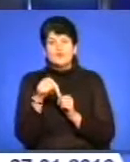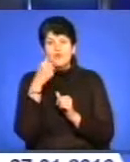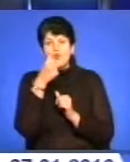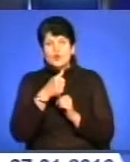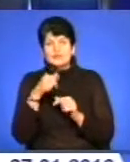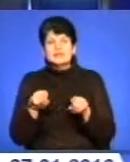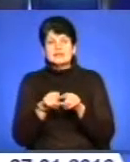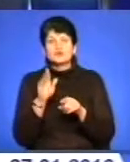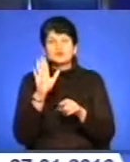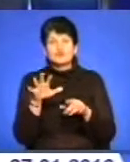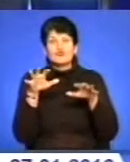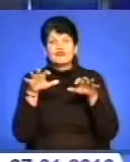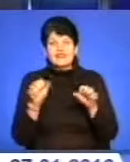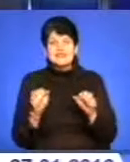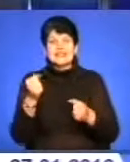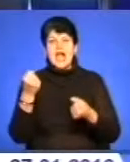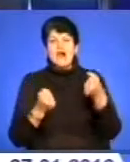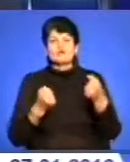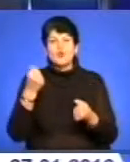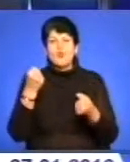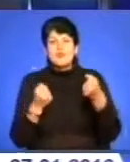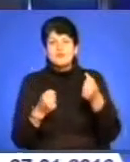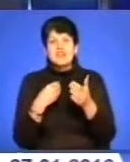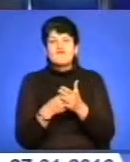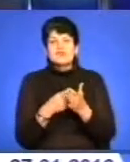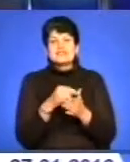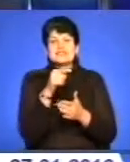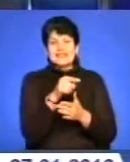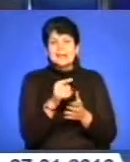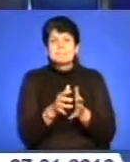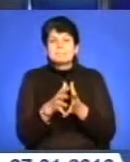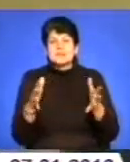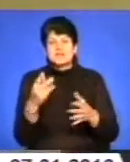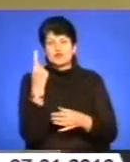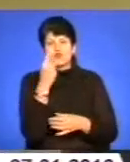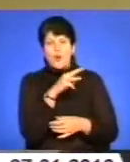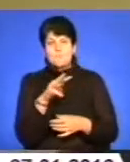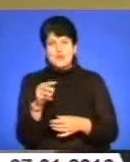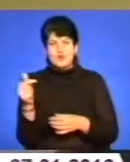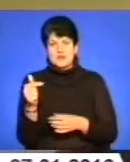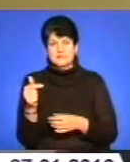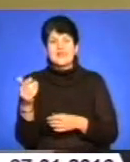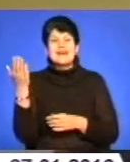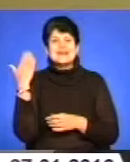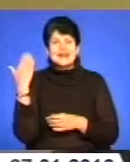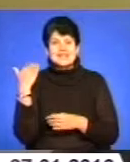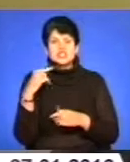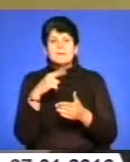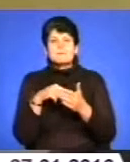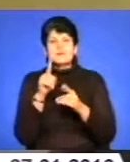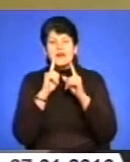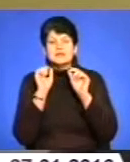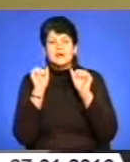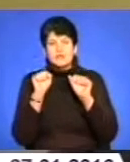наповнюватимуть і власники елітних автомобілів, вартість яких перевищує мільйон гривень. Раніше міська рада мала